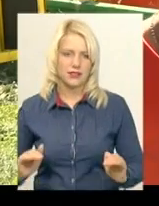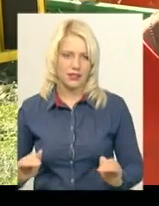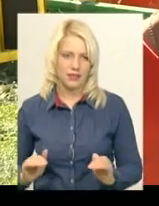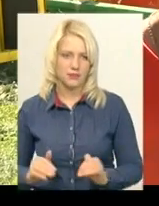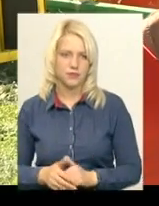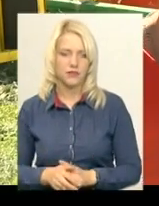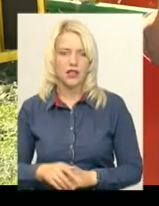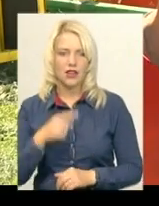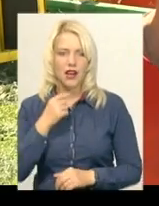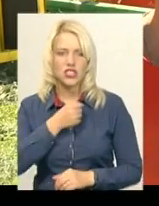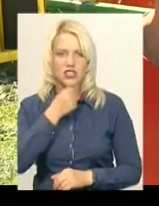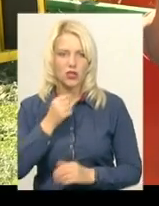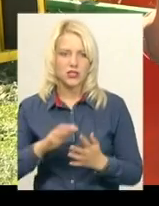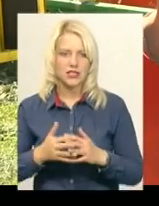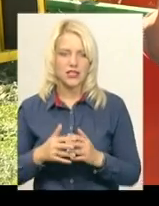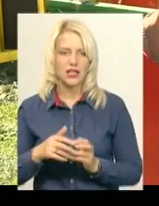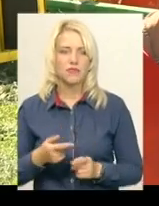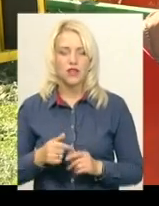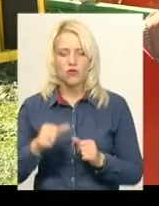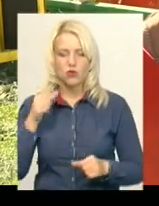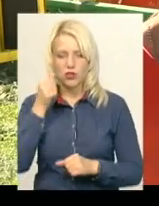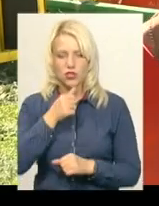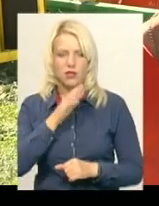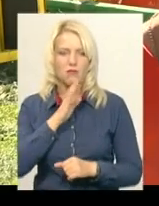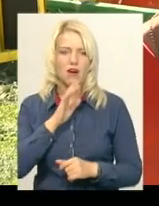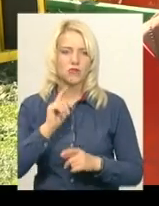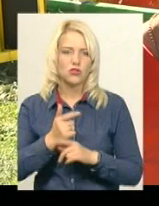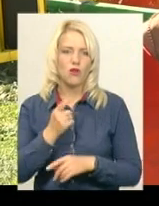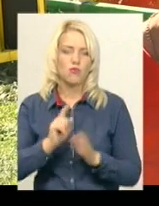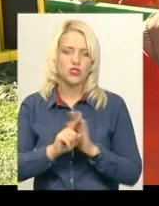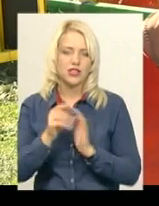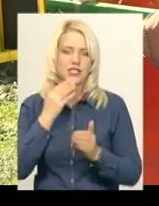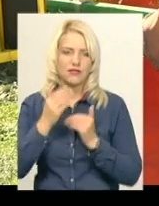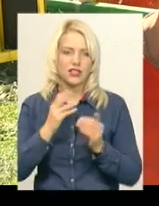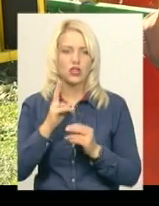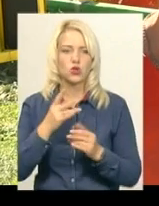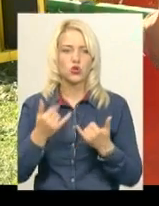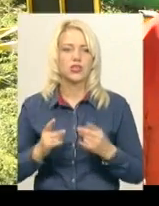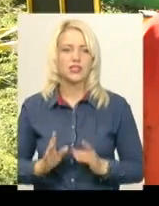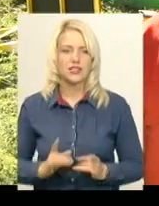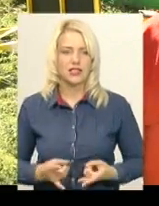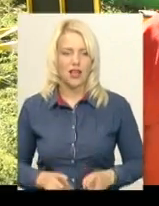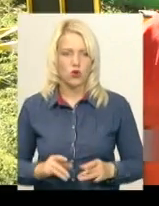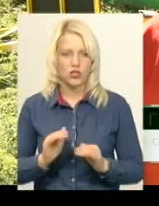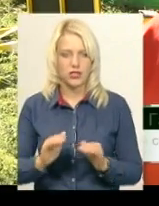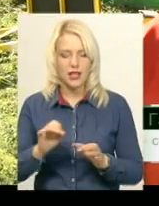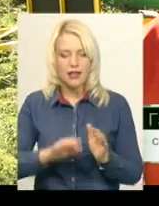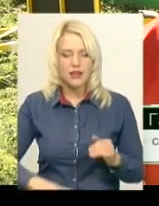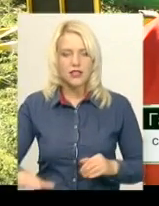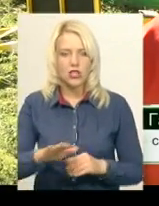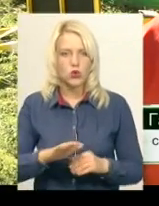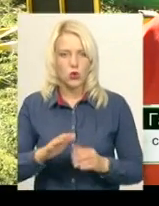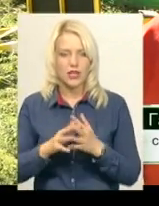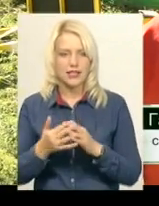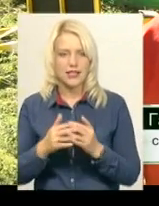села Галина Галатин. Торішнього року мами знов почали звертатися, особливо мами такі, які понароджували дітей. На території села практично